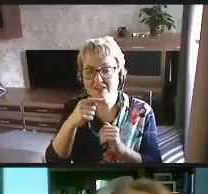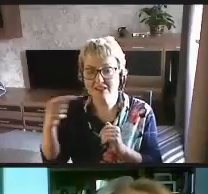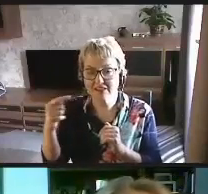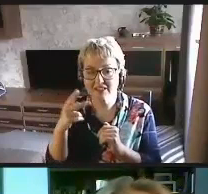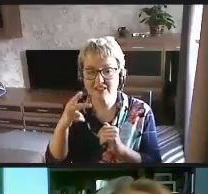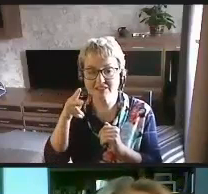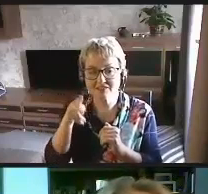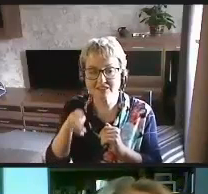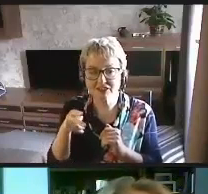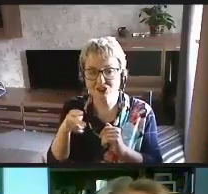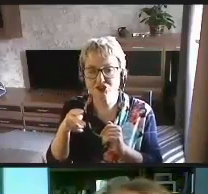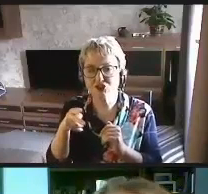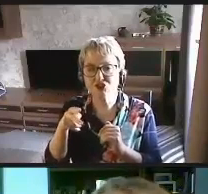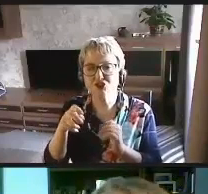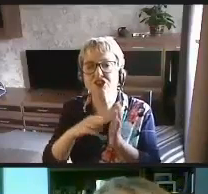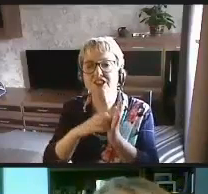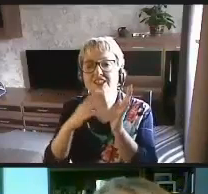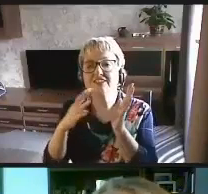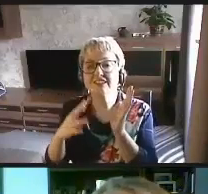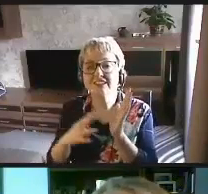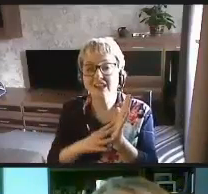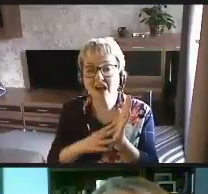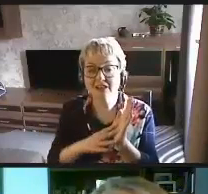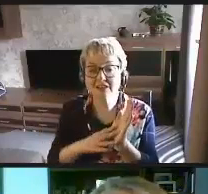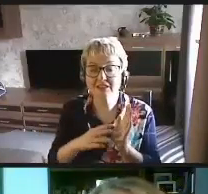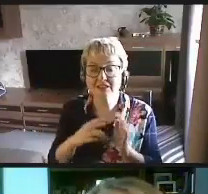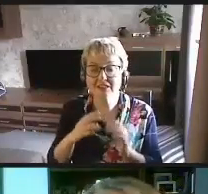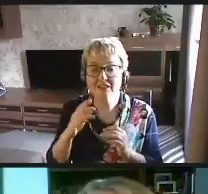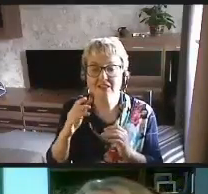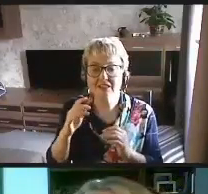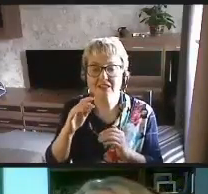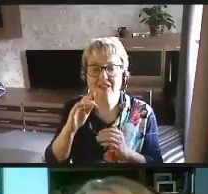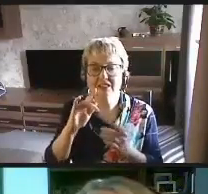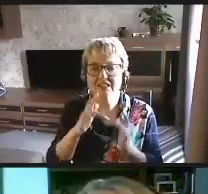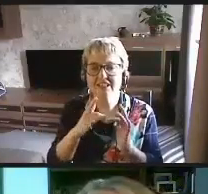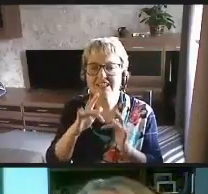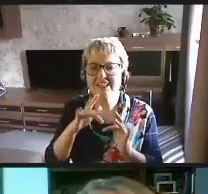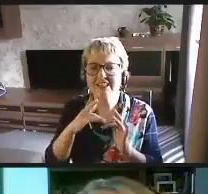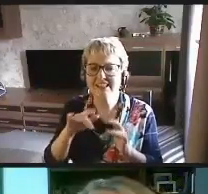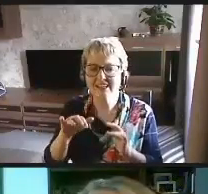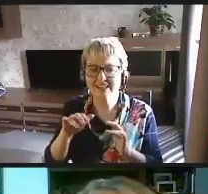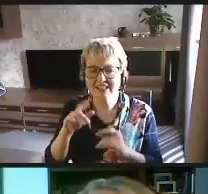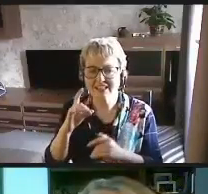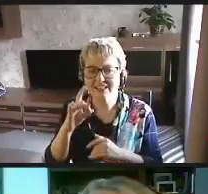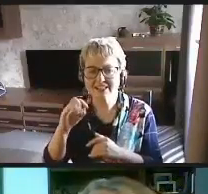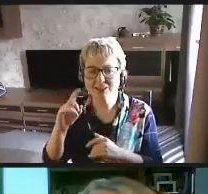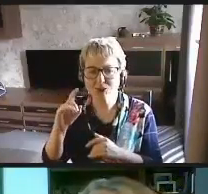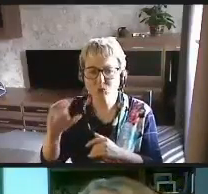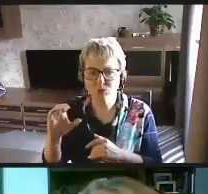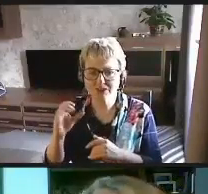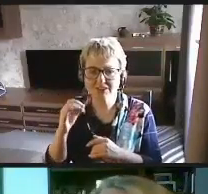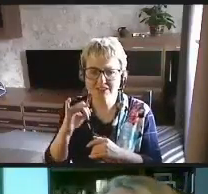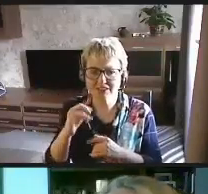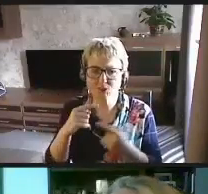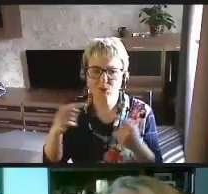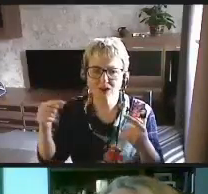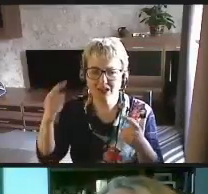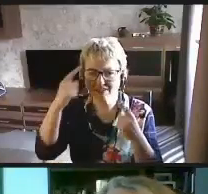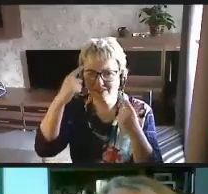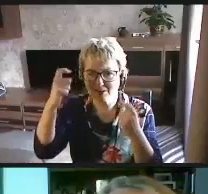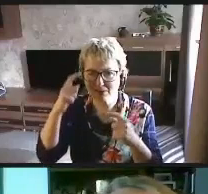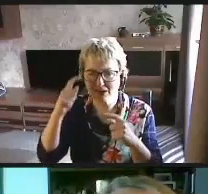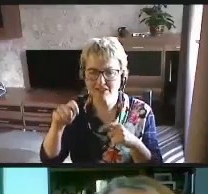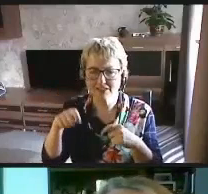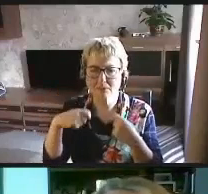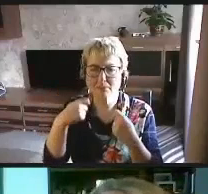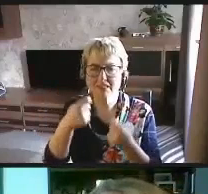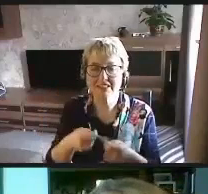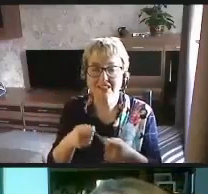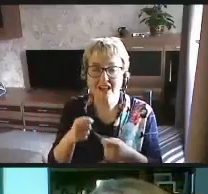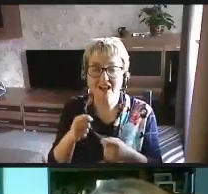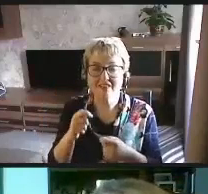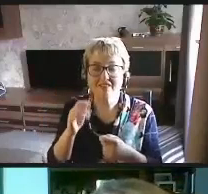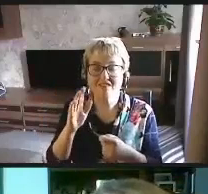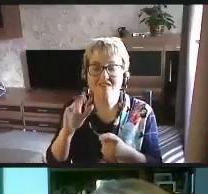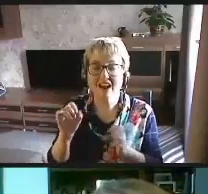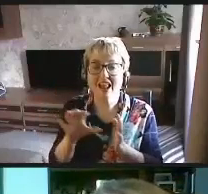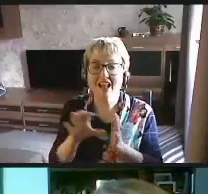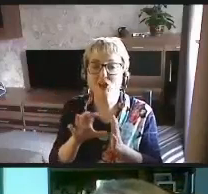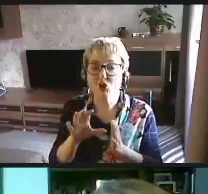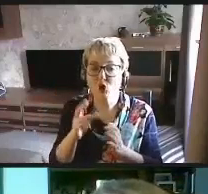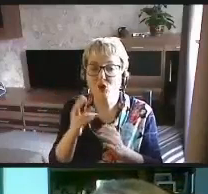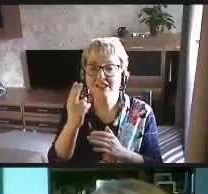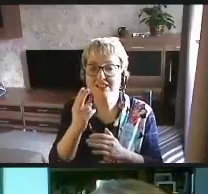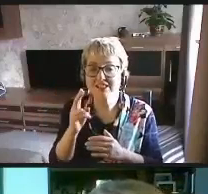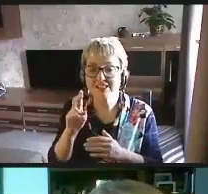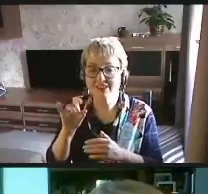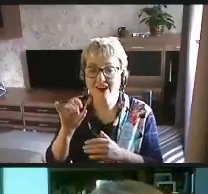2019 интернет-ресурсы и другая информация, представленная в электронно